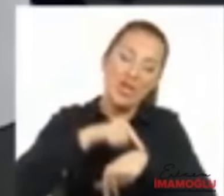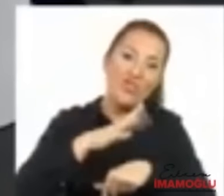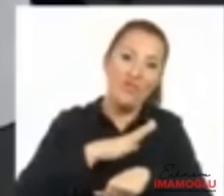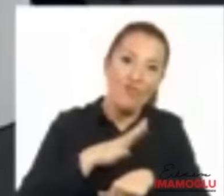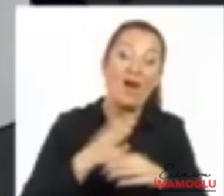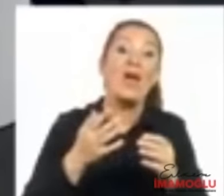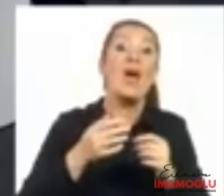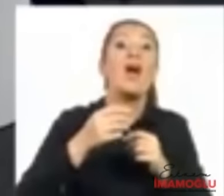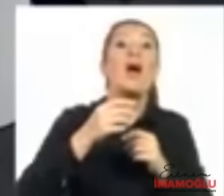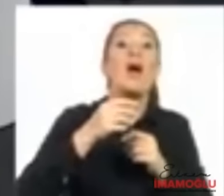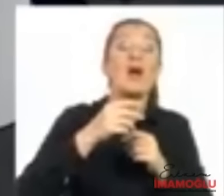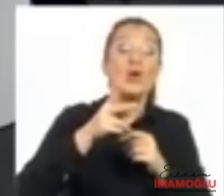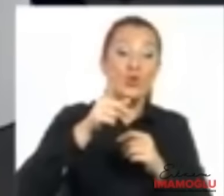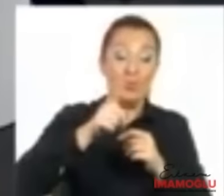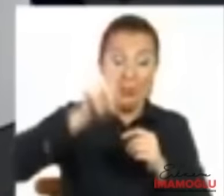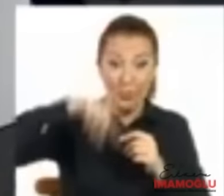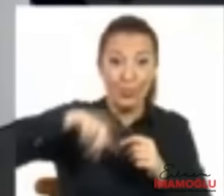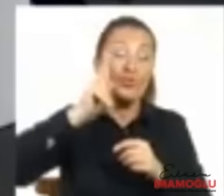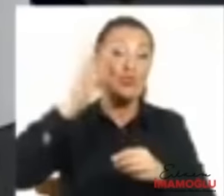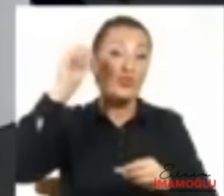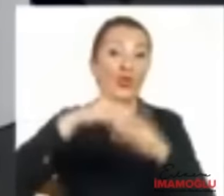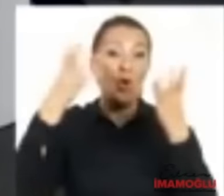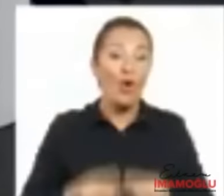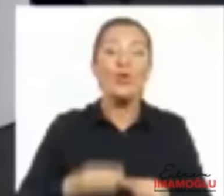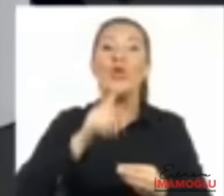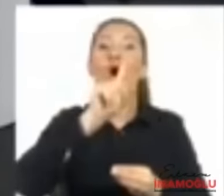günün sonunda yirmi on üç bin yedi yüz yirmi dokuza indi.